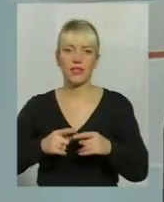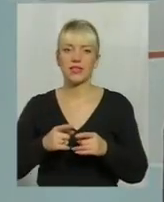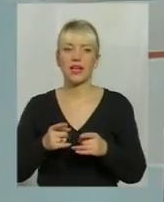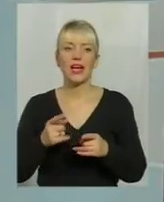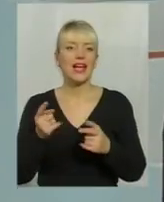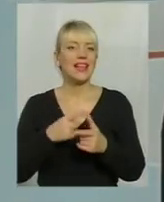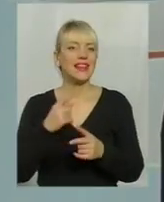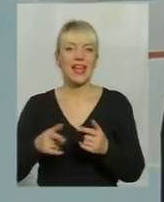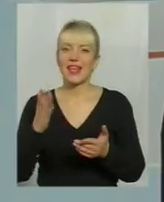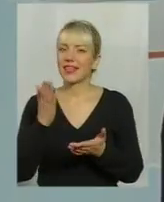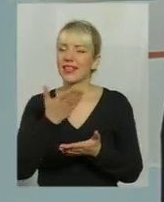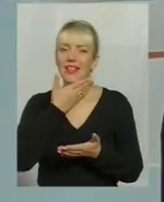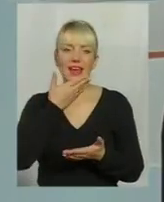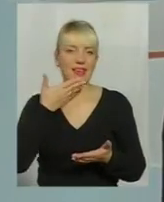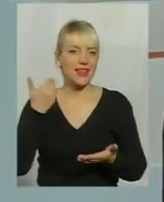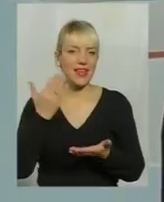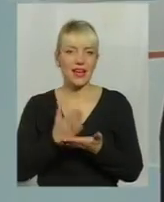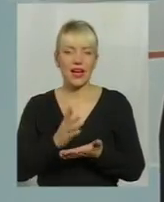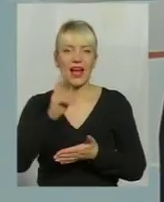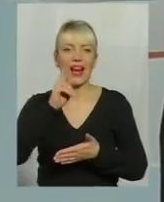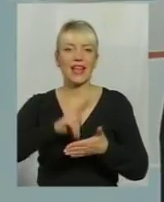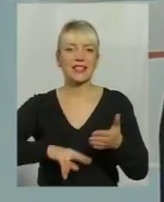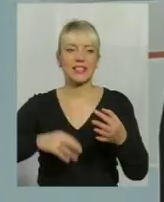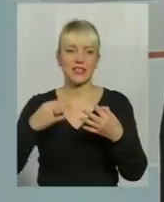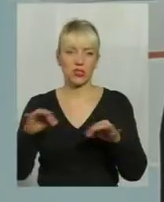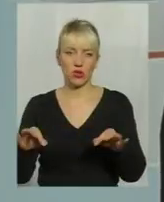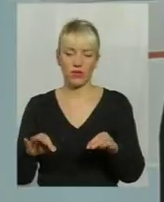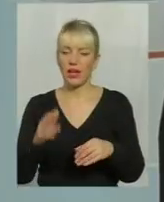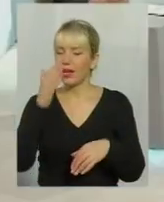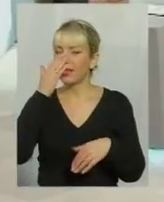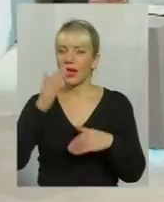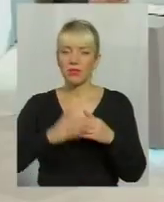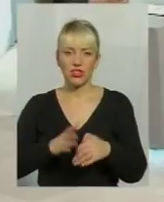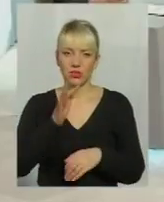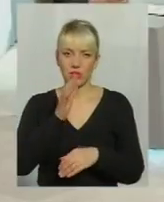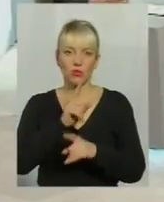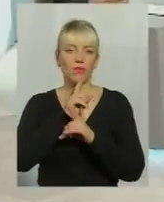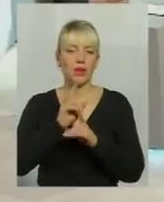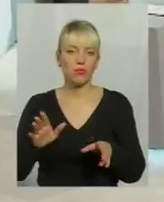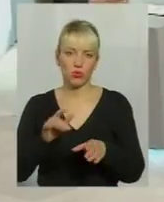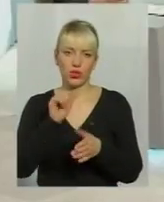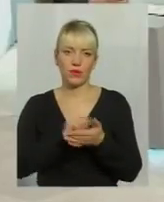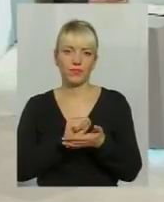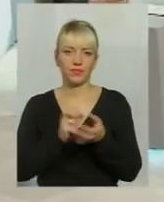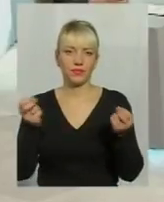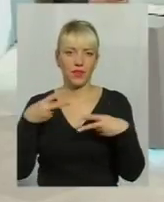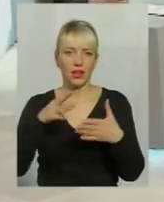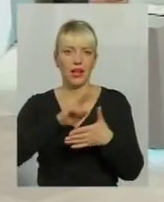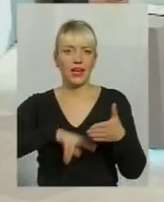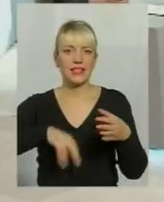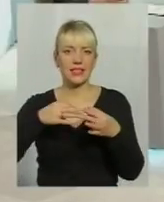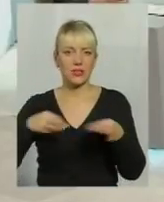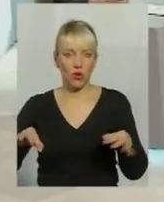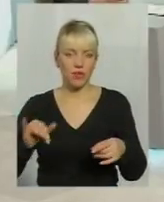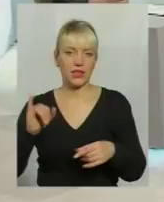не є ліцензованою. напевно, що найближчого часу не буде ліцензованою. Тому однозначно якість